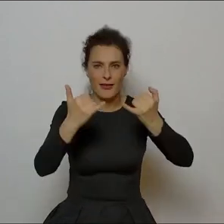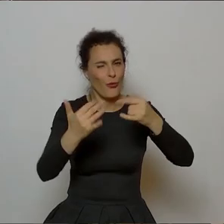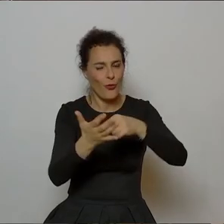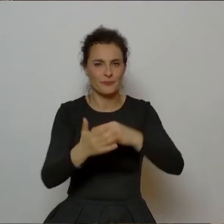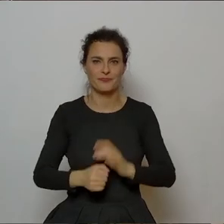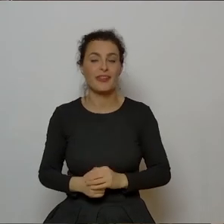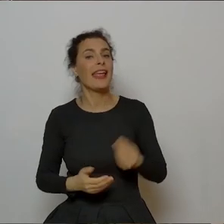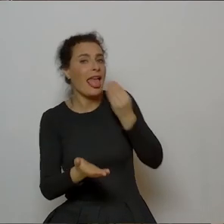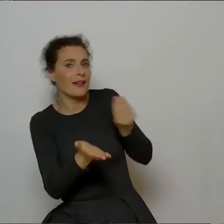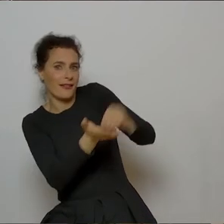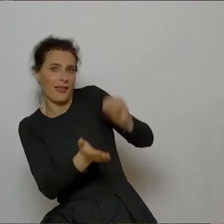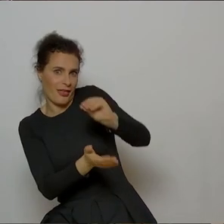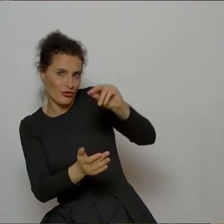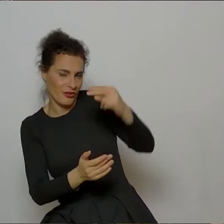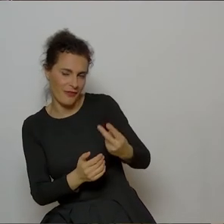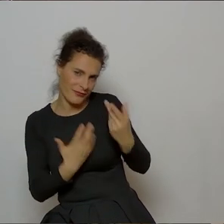mógł dwa słowa.